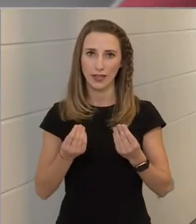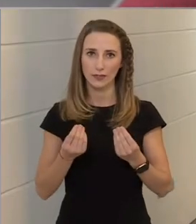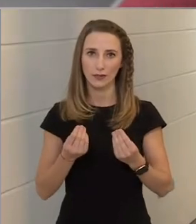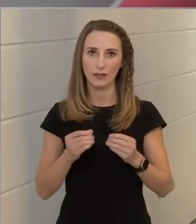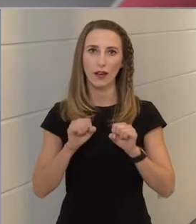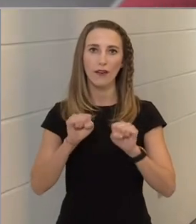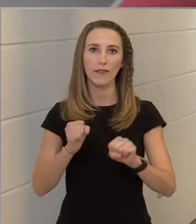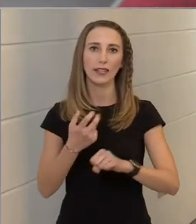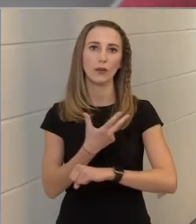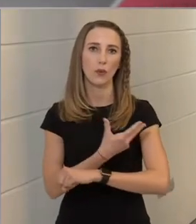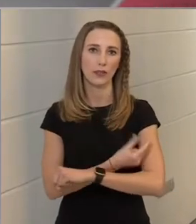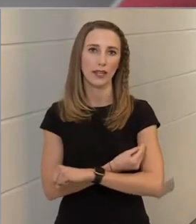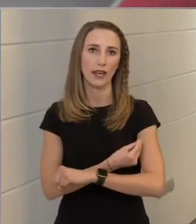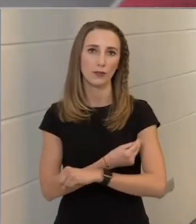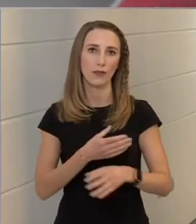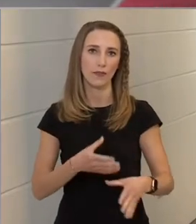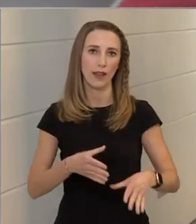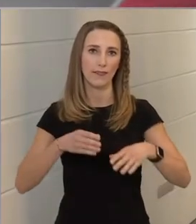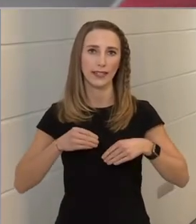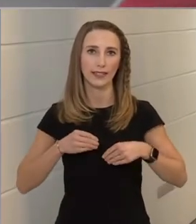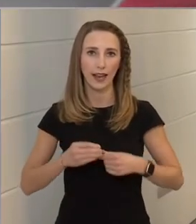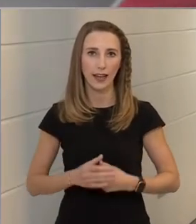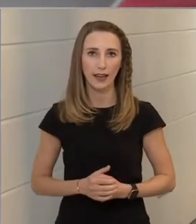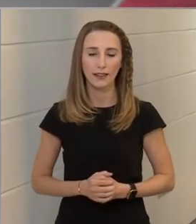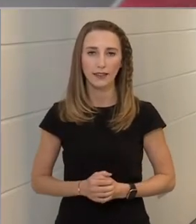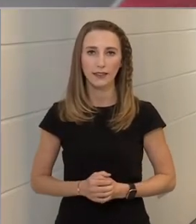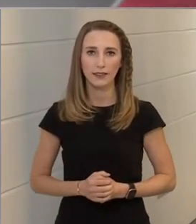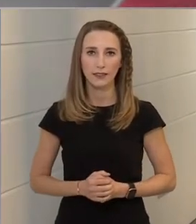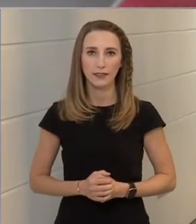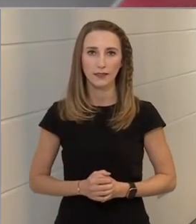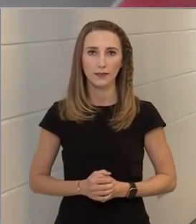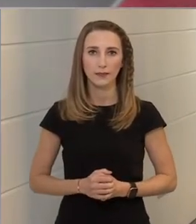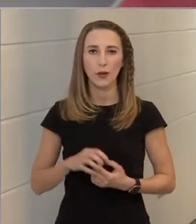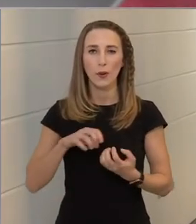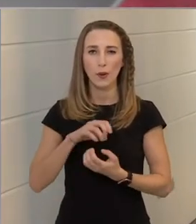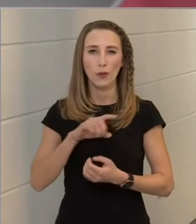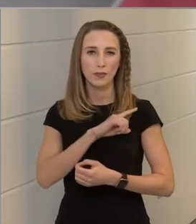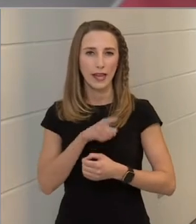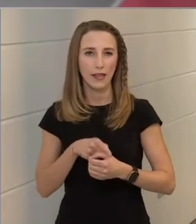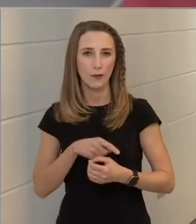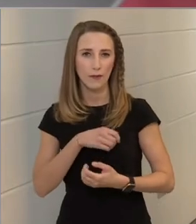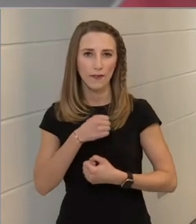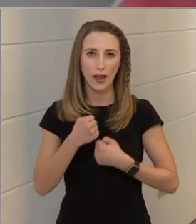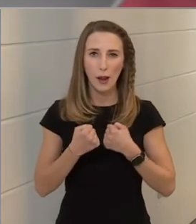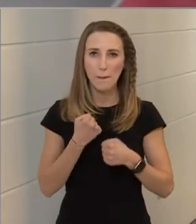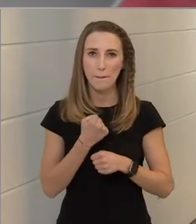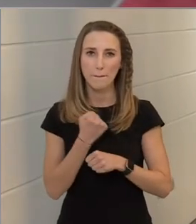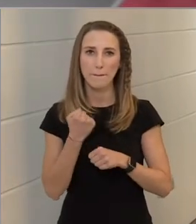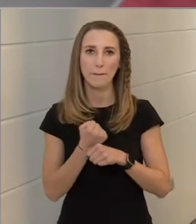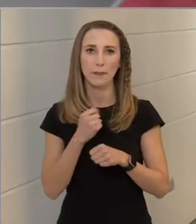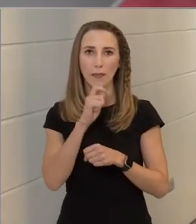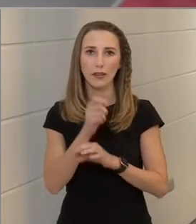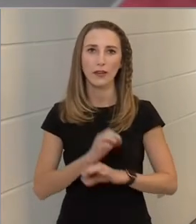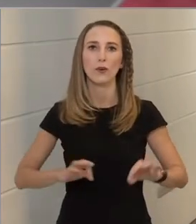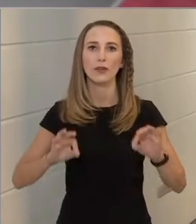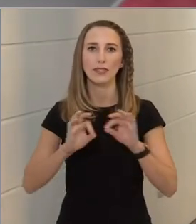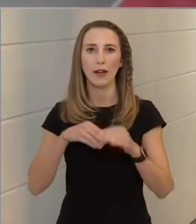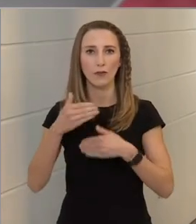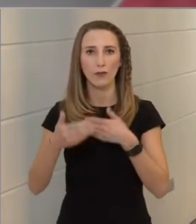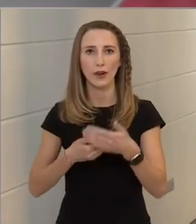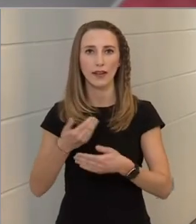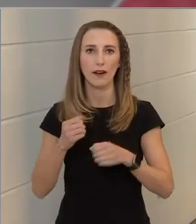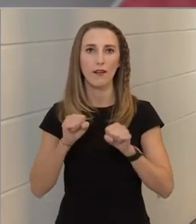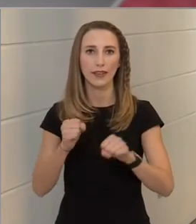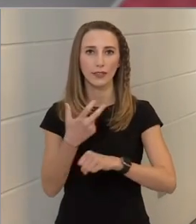a védőoltásoknak a felvétele. Gőzerővel folyik Magyarországon a védőoltásoknak a beadása,